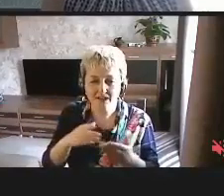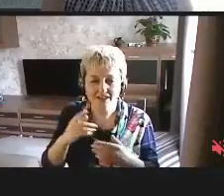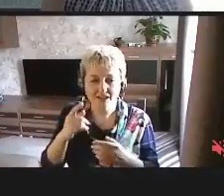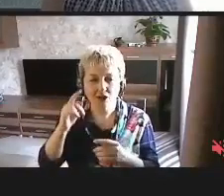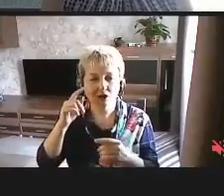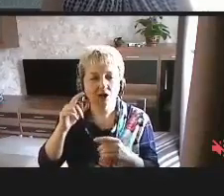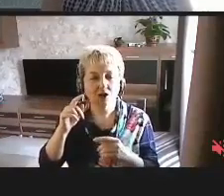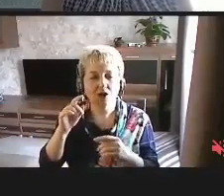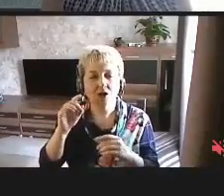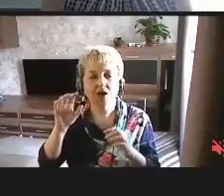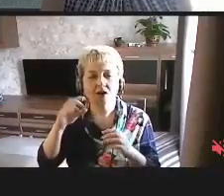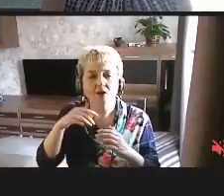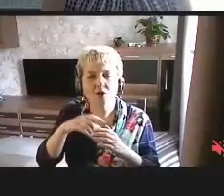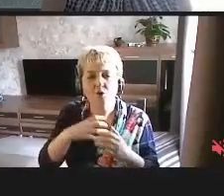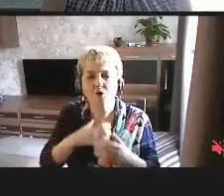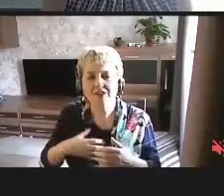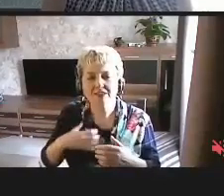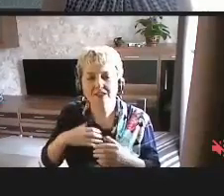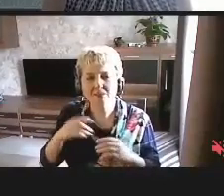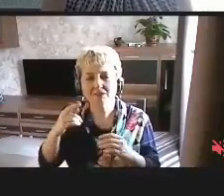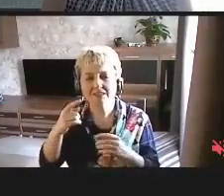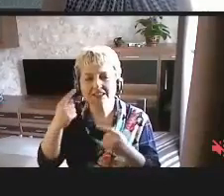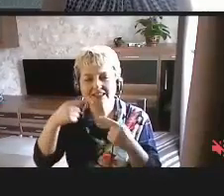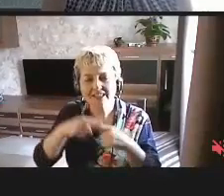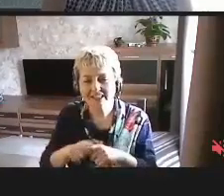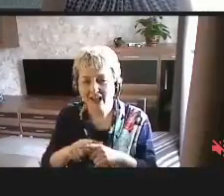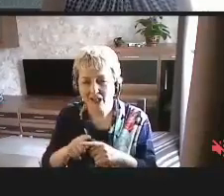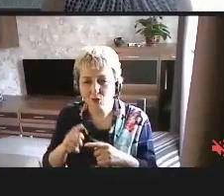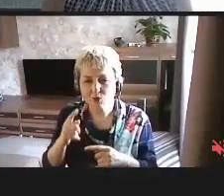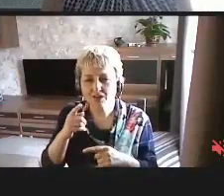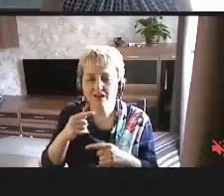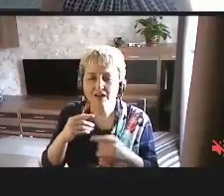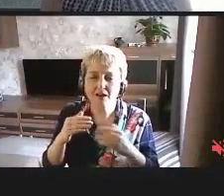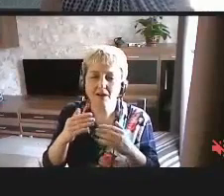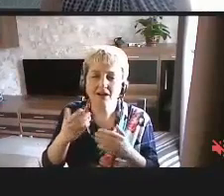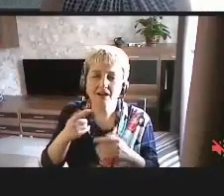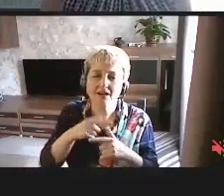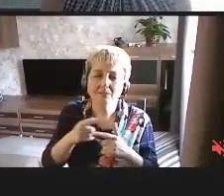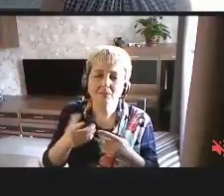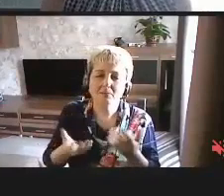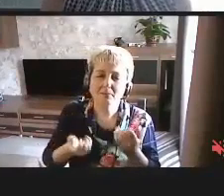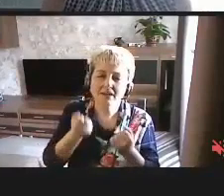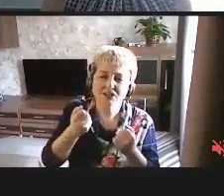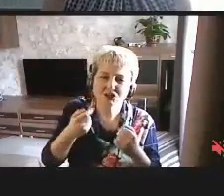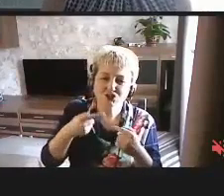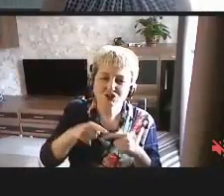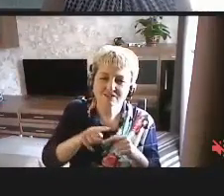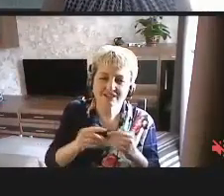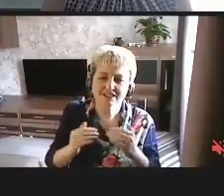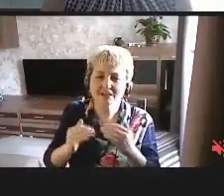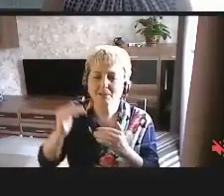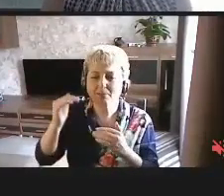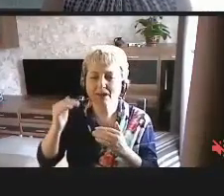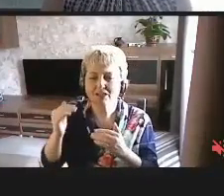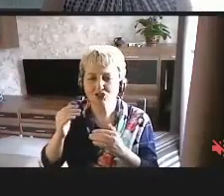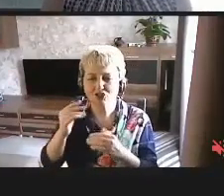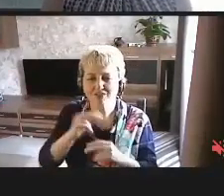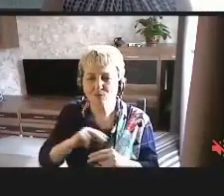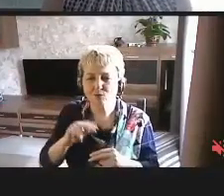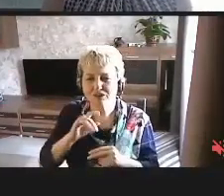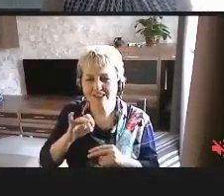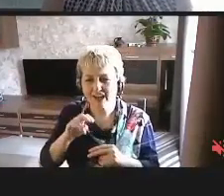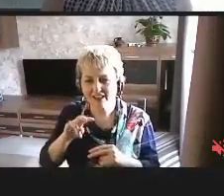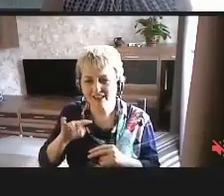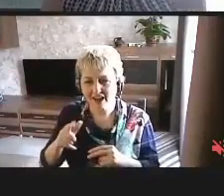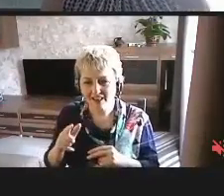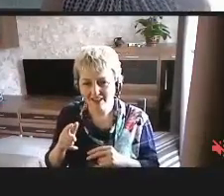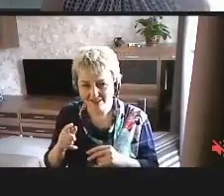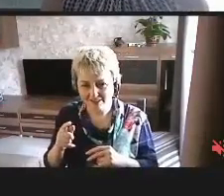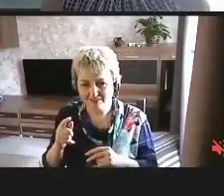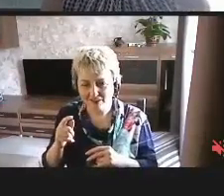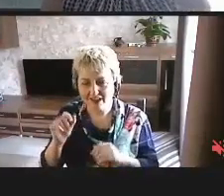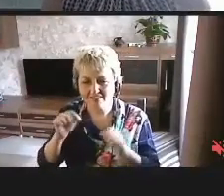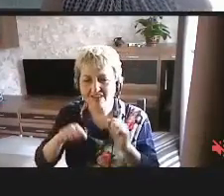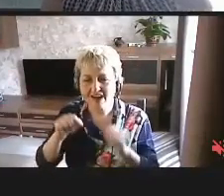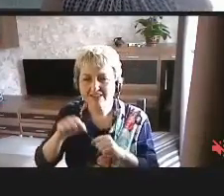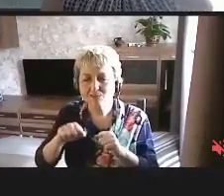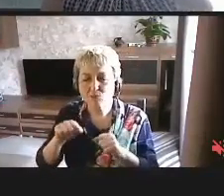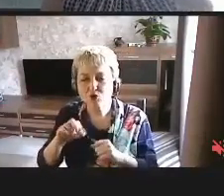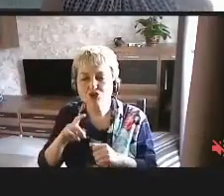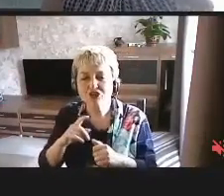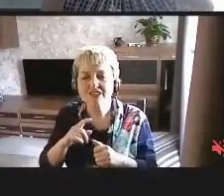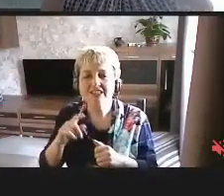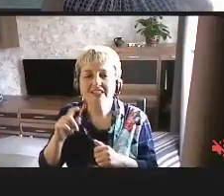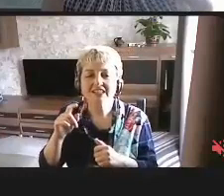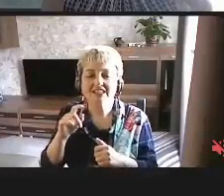которые позволяют либо поддерживать на определенном уровне или повышать функциональность возможностей